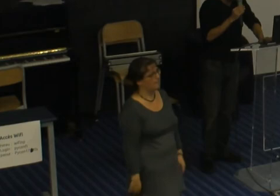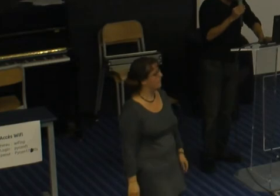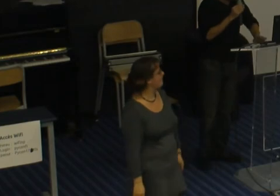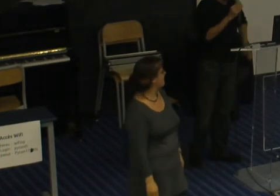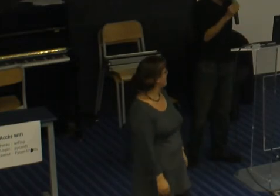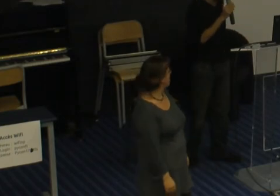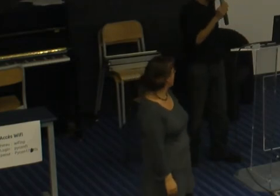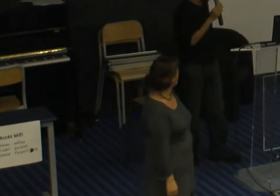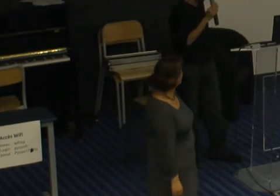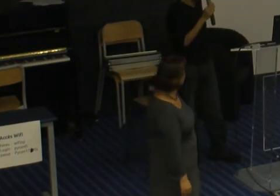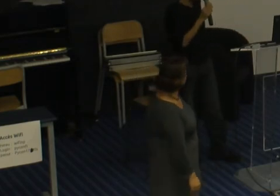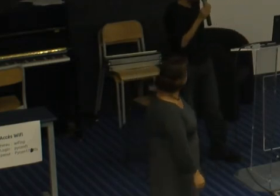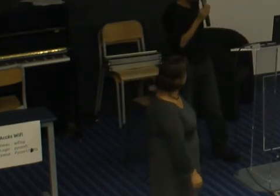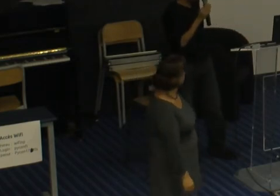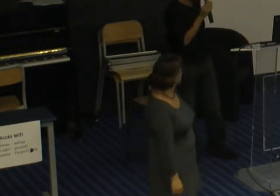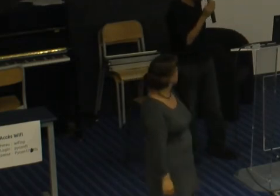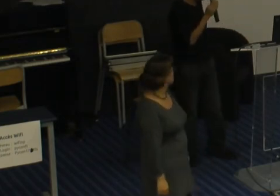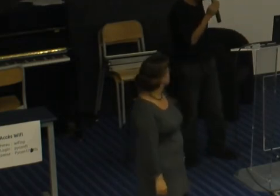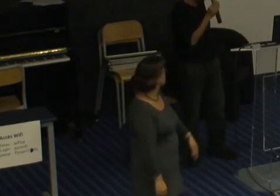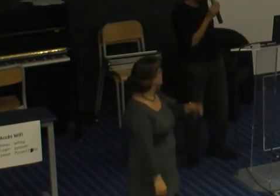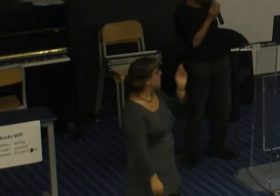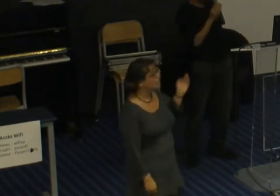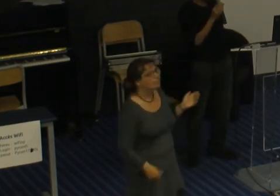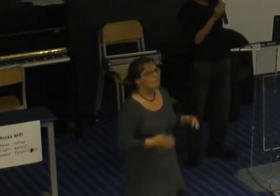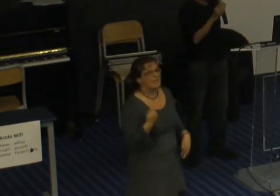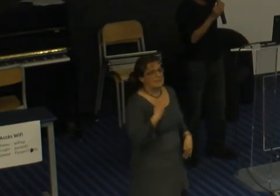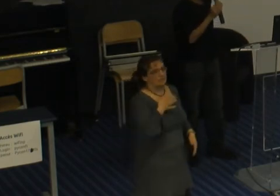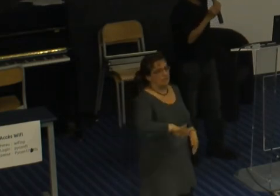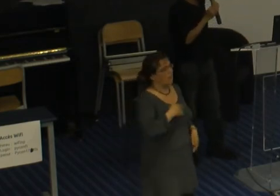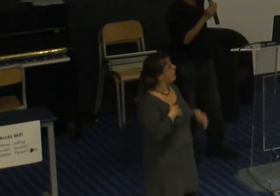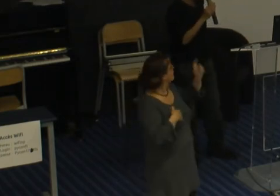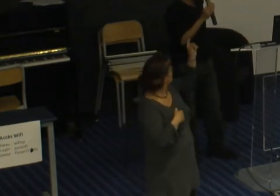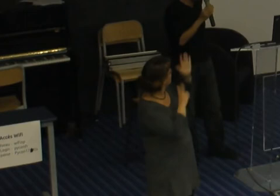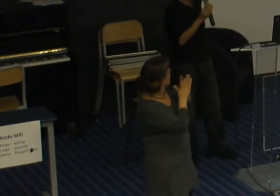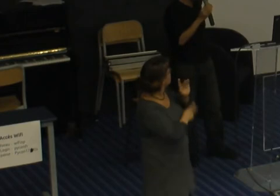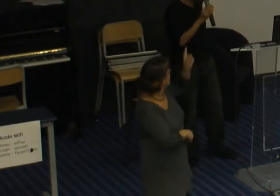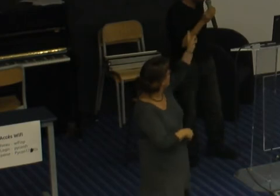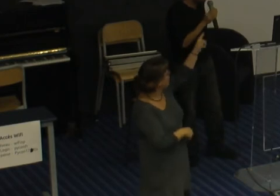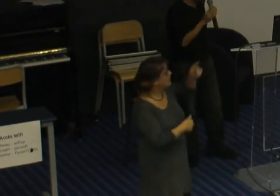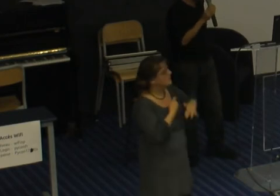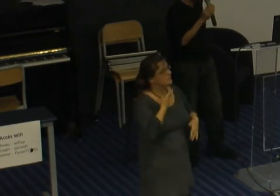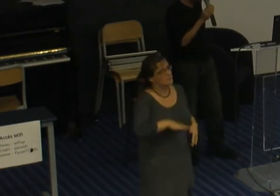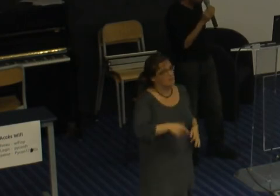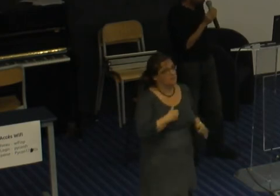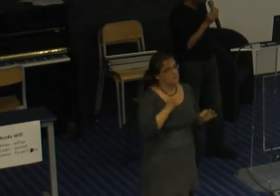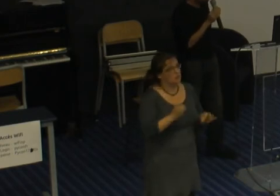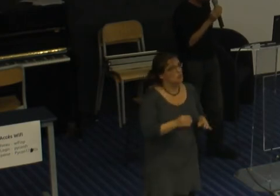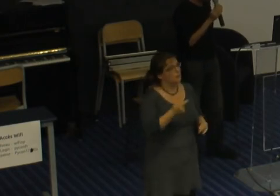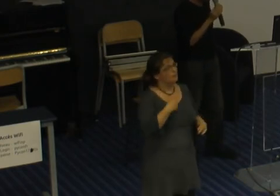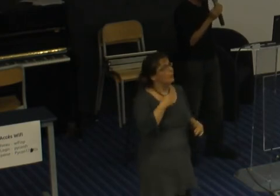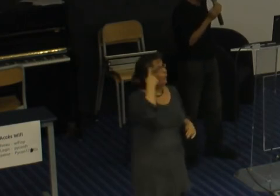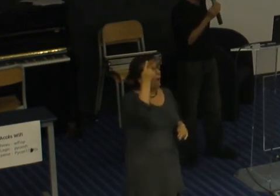à partir sur les discriminations positives donc vous avez dit que le terme était mal choisi ce n'est pas une politique par quota comme certains le croient